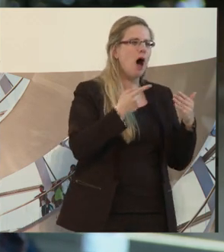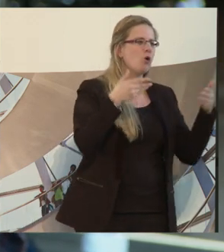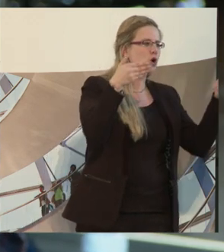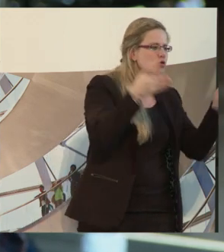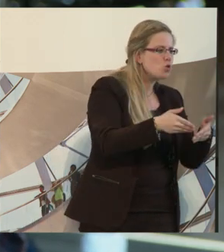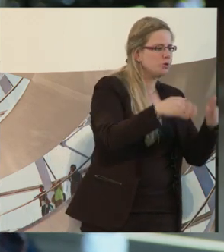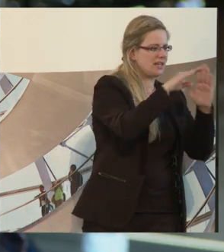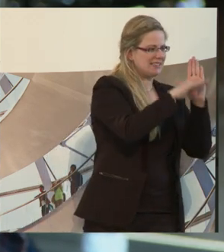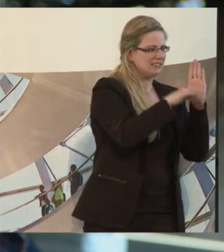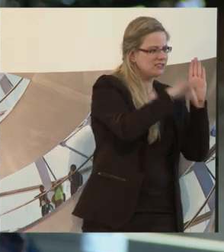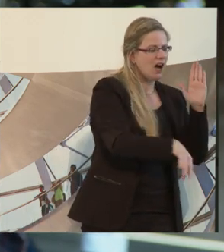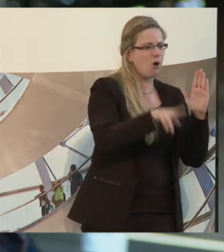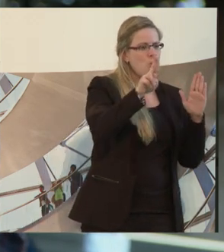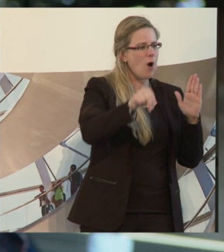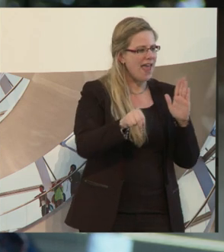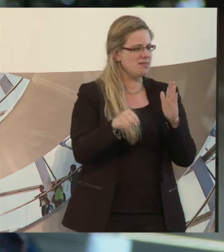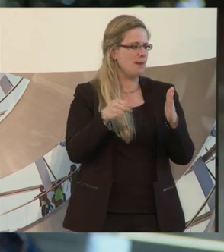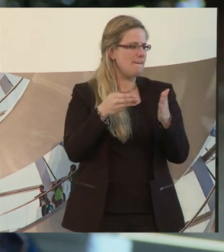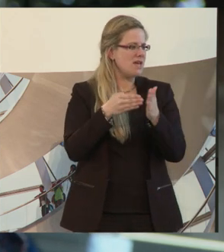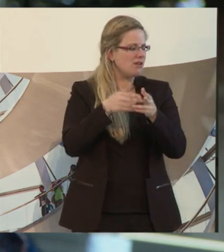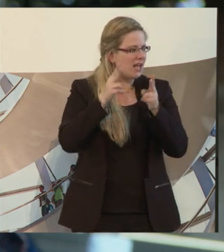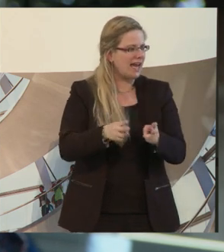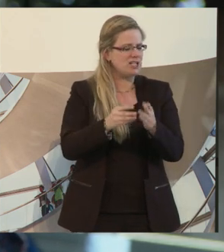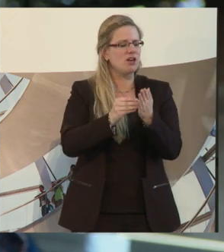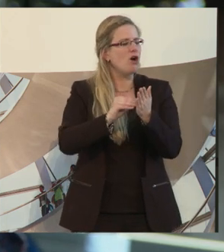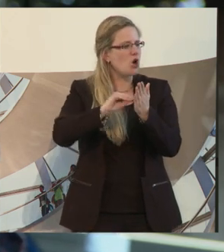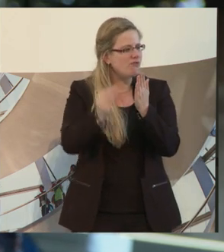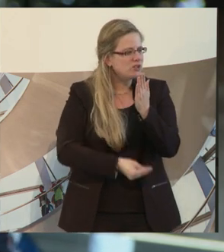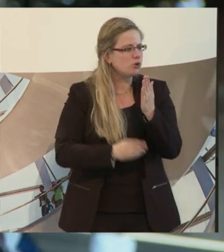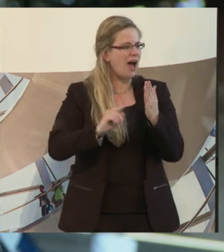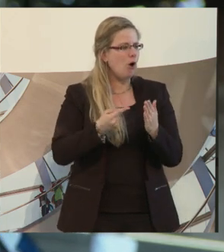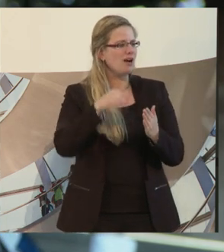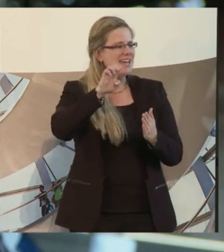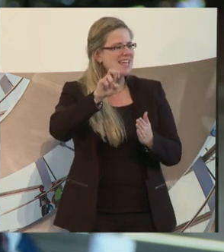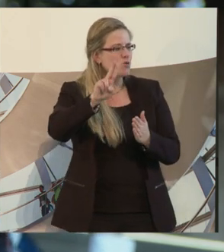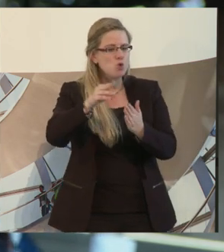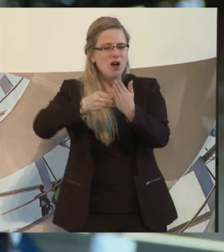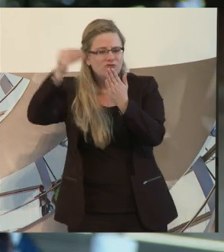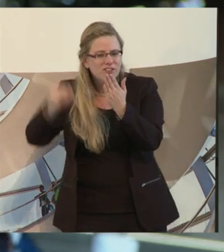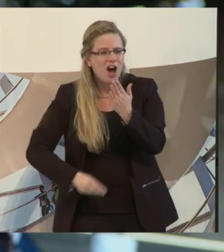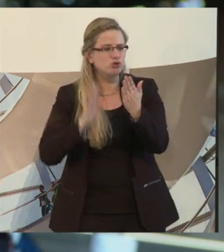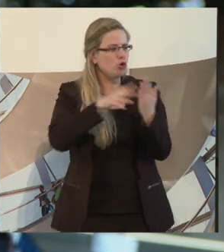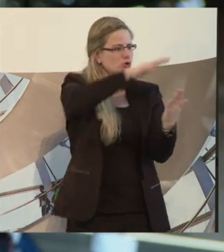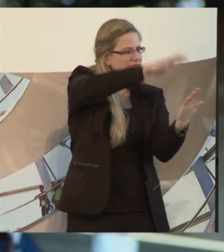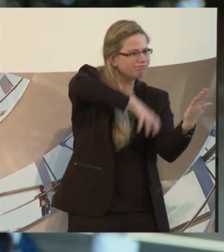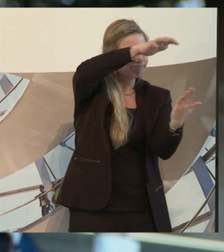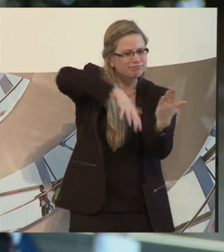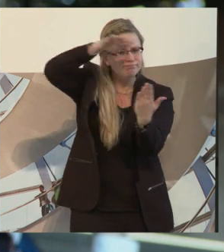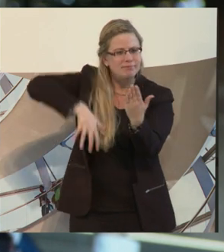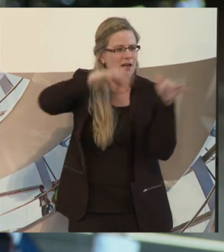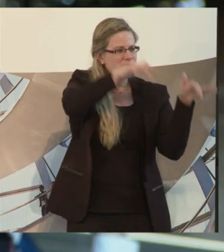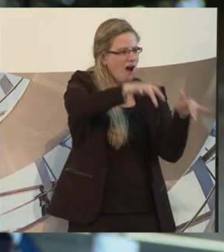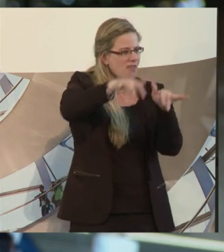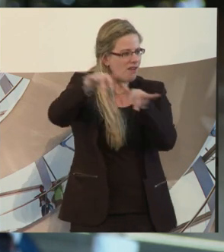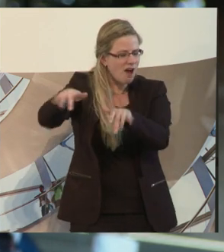UN-Kommission, beziehungsweise auch der EU-Vertrag, das ist auch enthalten. Einfach schon einsetzen, was erstmal kein Geld